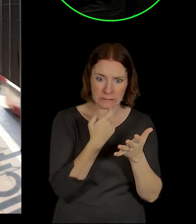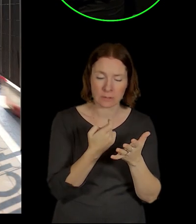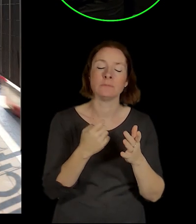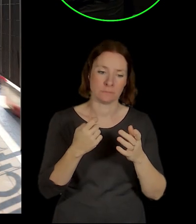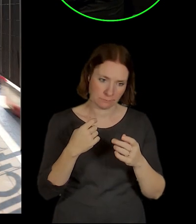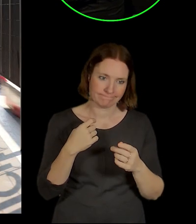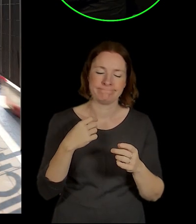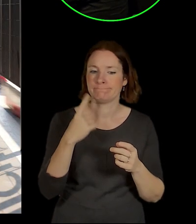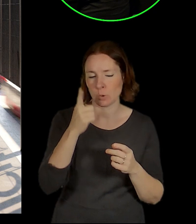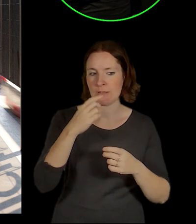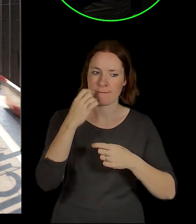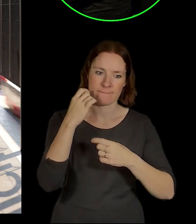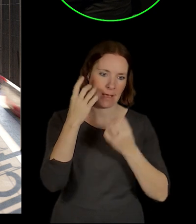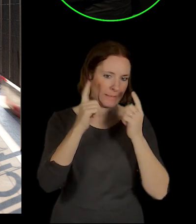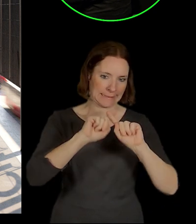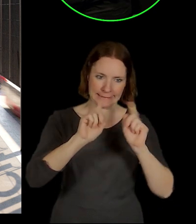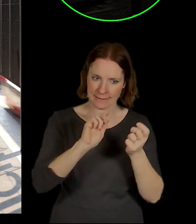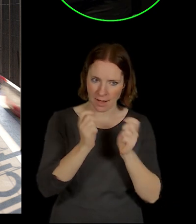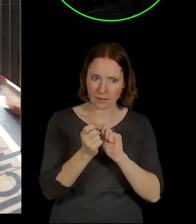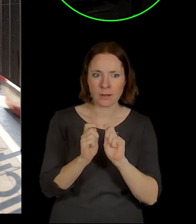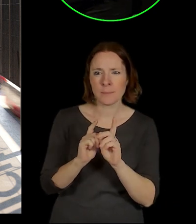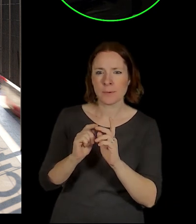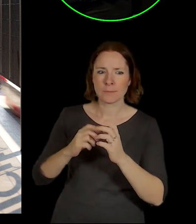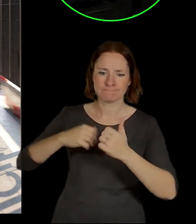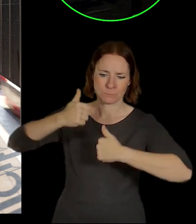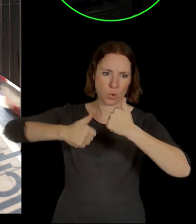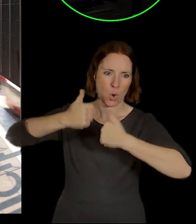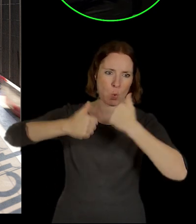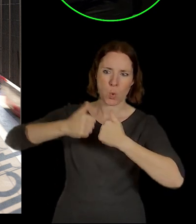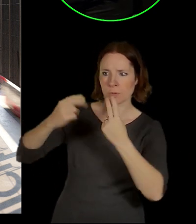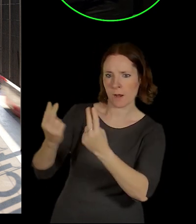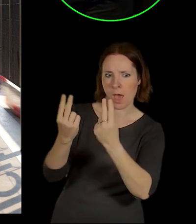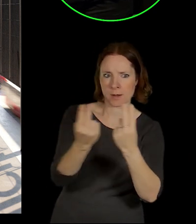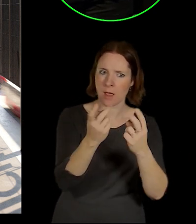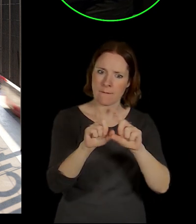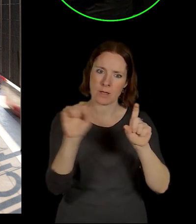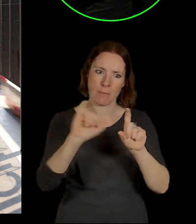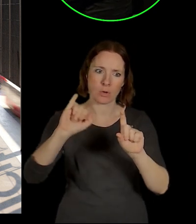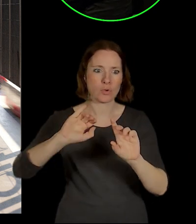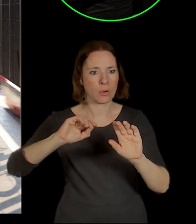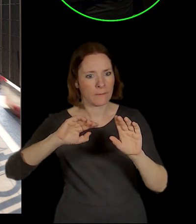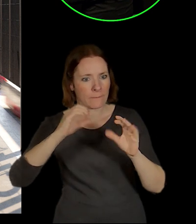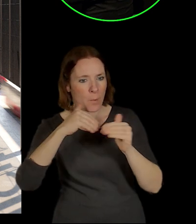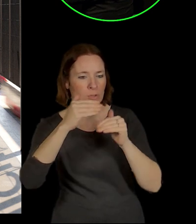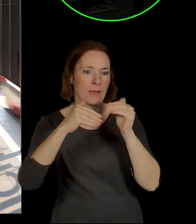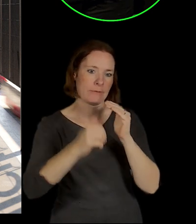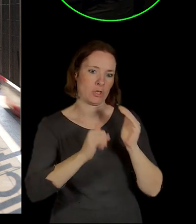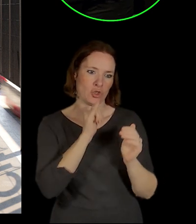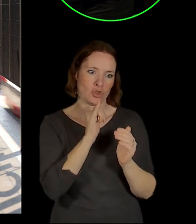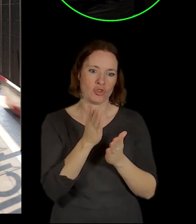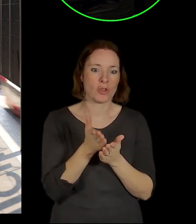dělala soutěž na zpracování jižního křídla. Naštěstí jsme ji vyhráli,